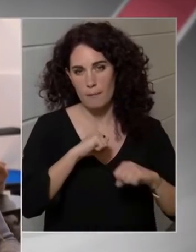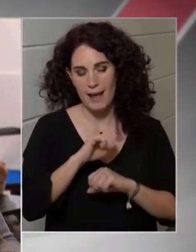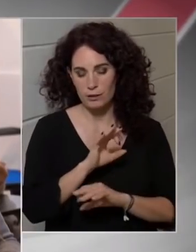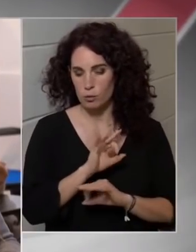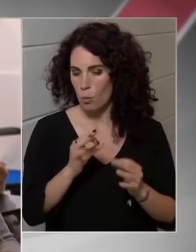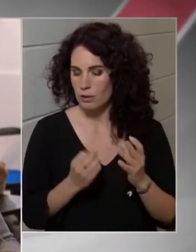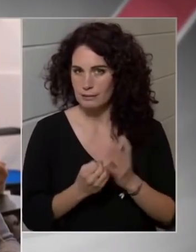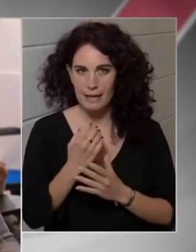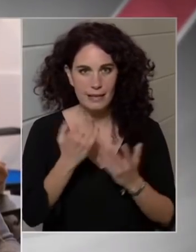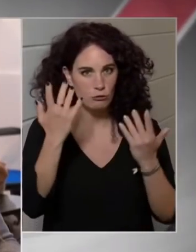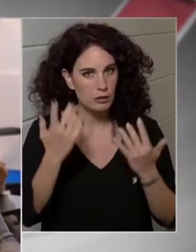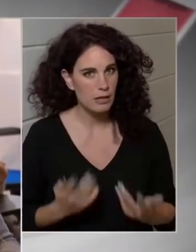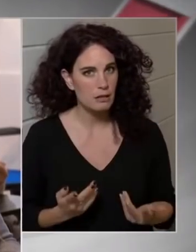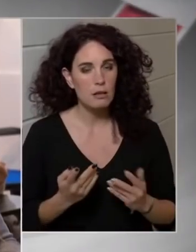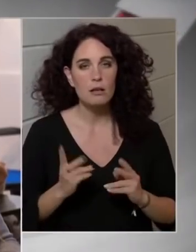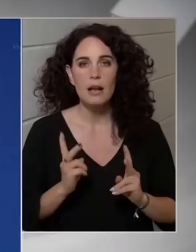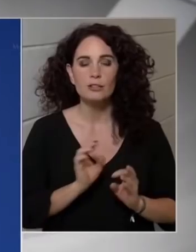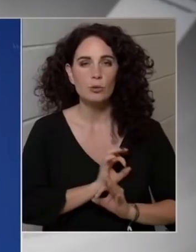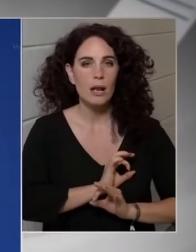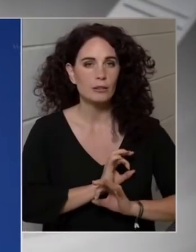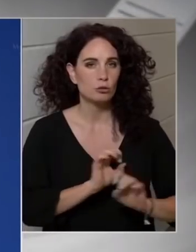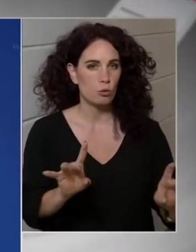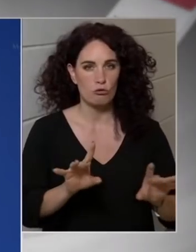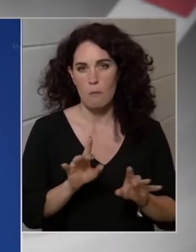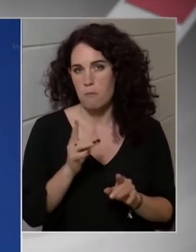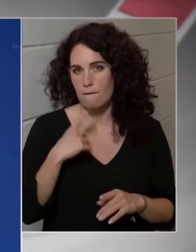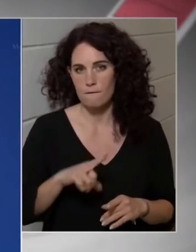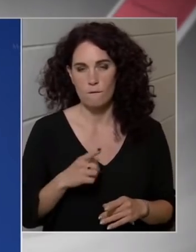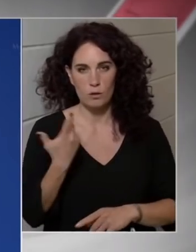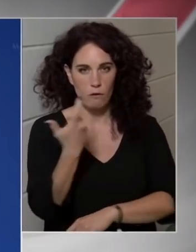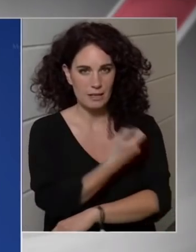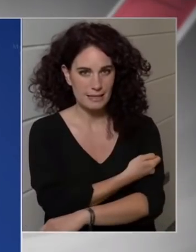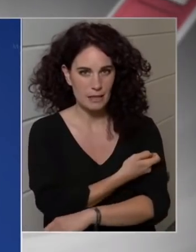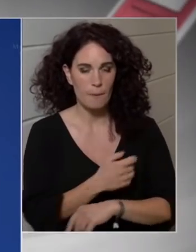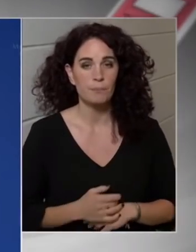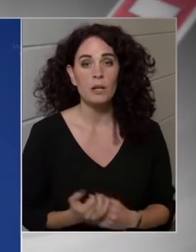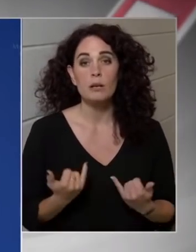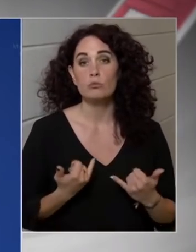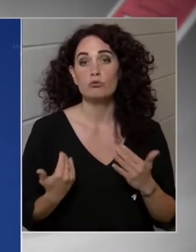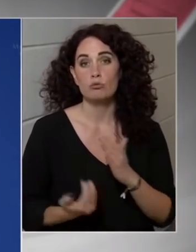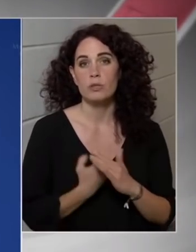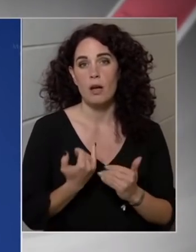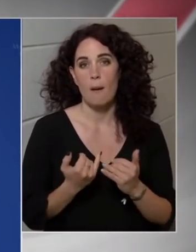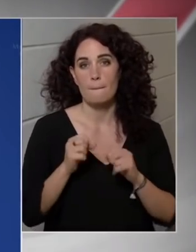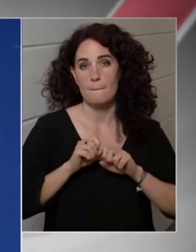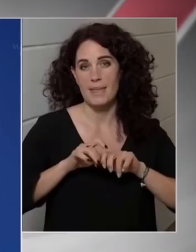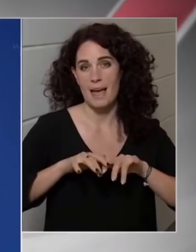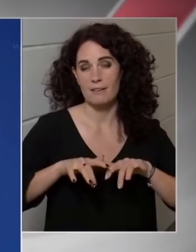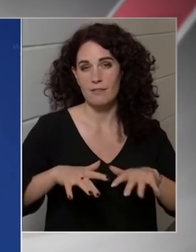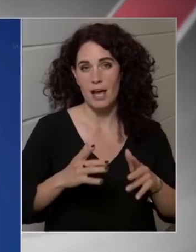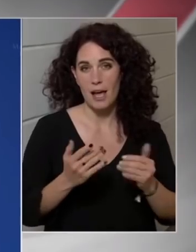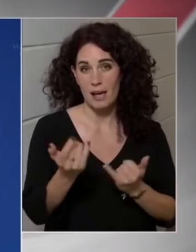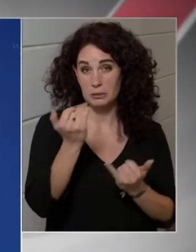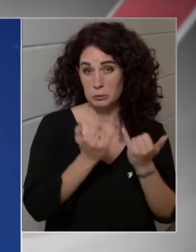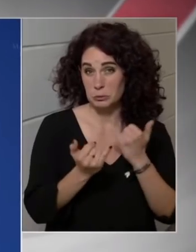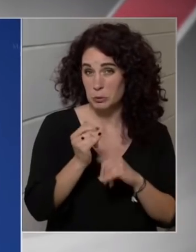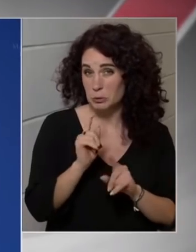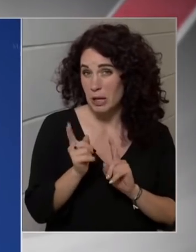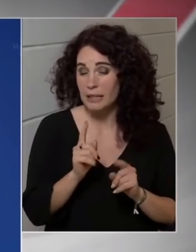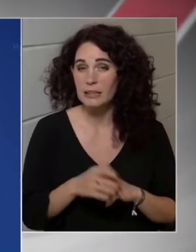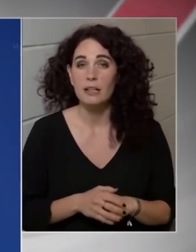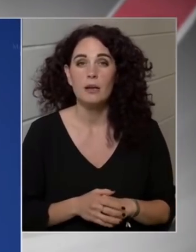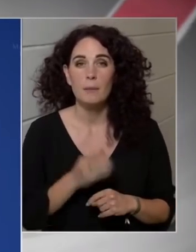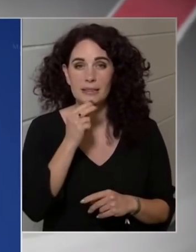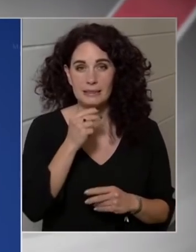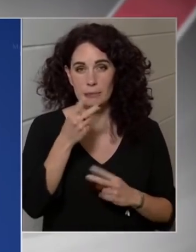lehető leggyorsabban volt vakcinánk. Egy újabb járvány van láthatáron, beszéltem mai szakemberekkel itthon és